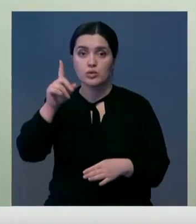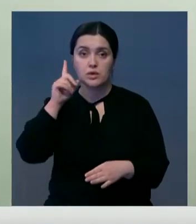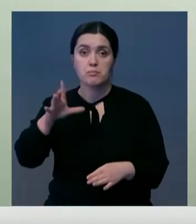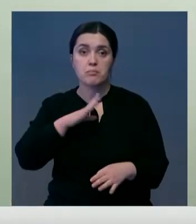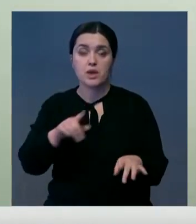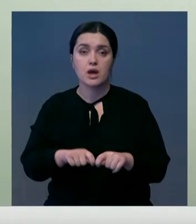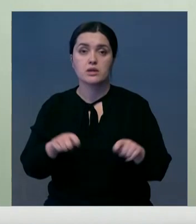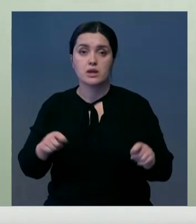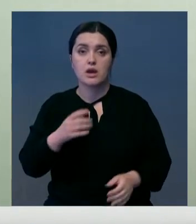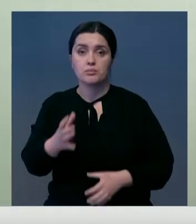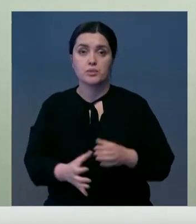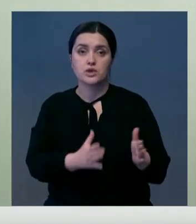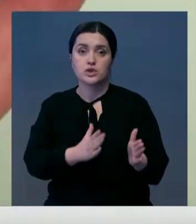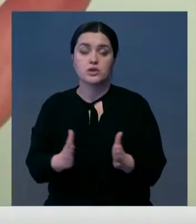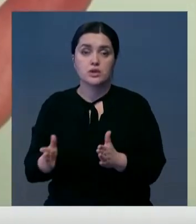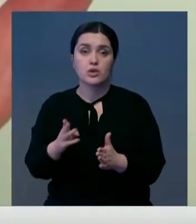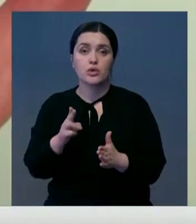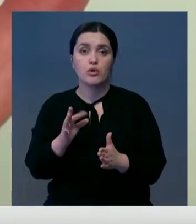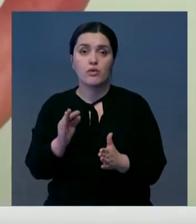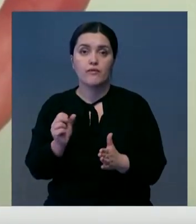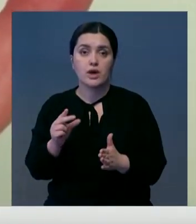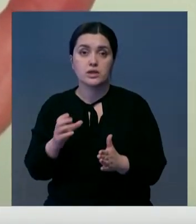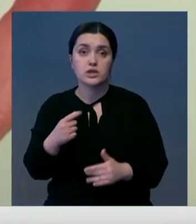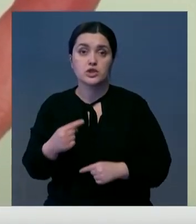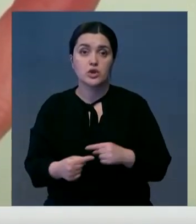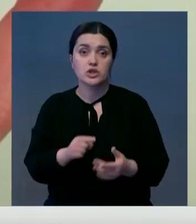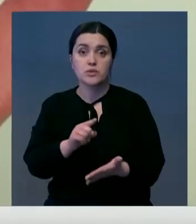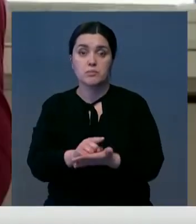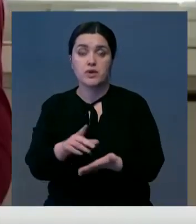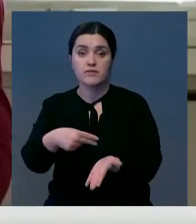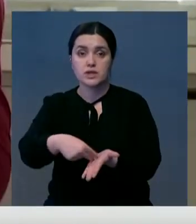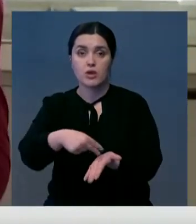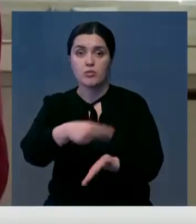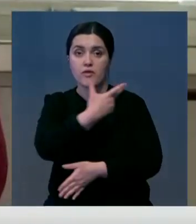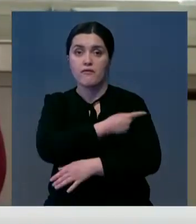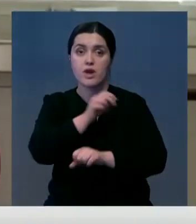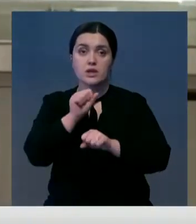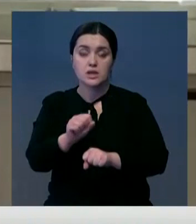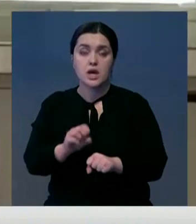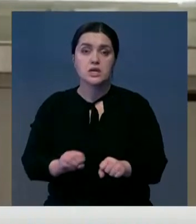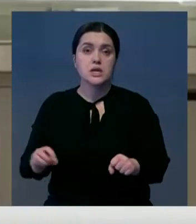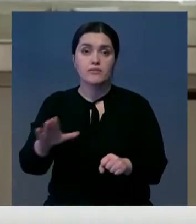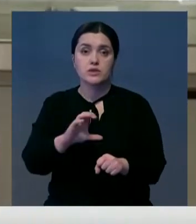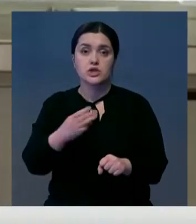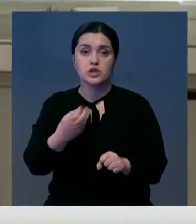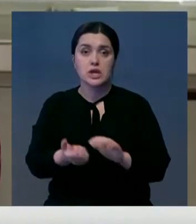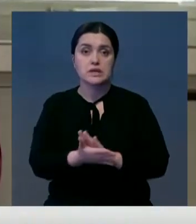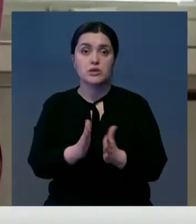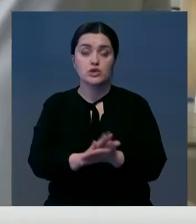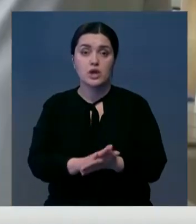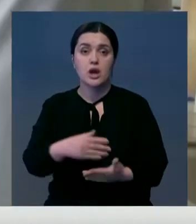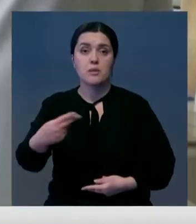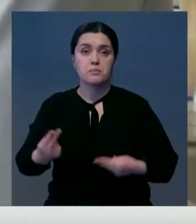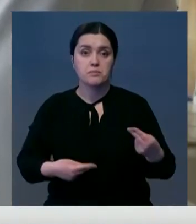распределения год назад была создана международная система COVAX, через которую должны были идти все закупы вакцин. Но Евросоюз и США